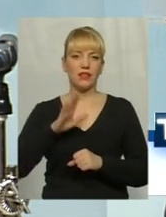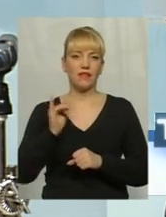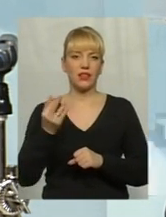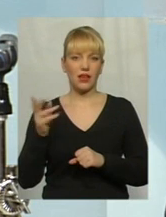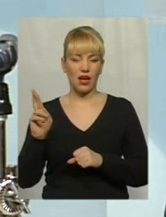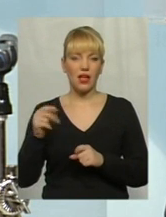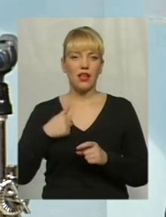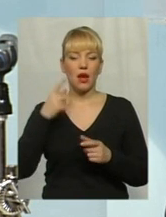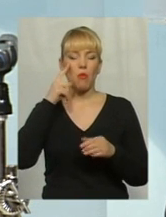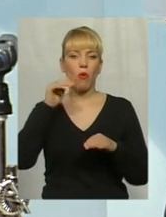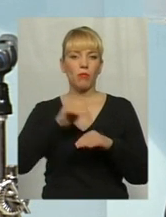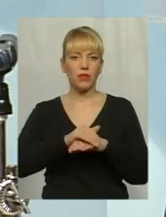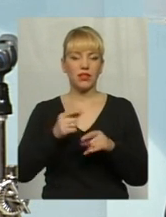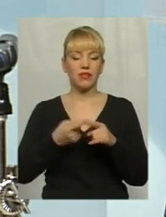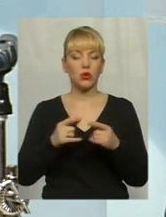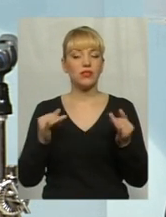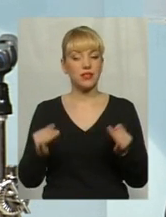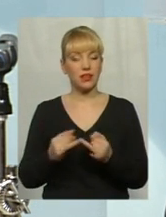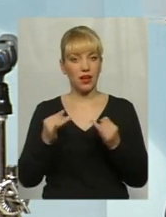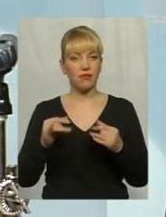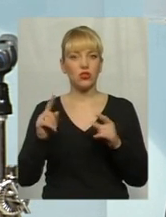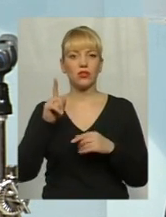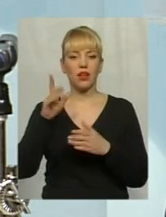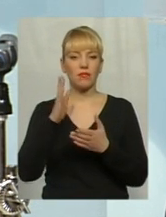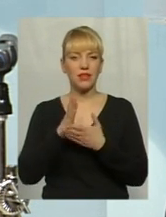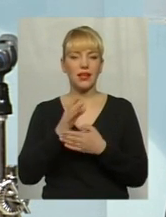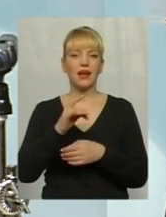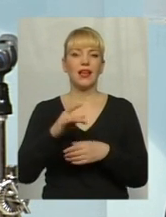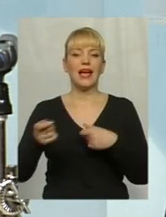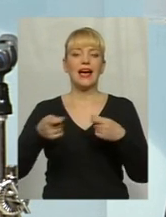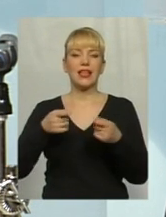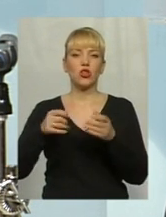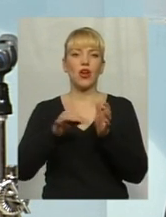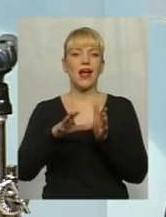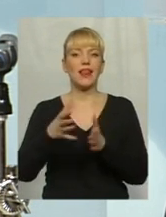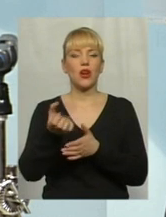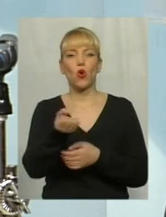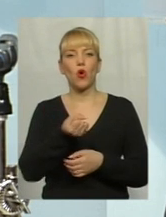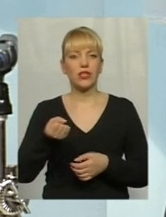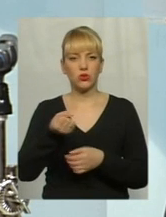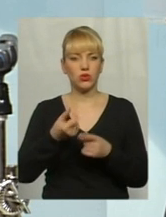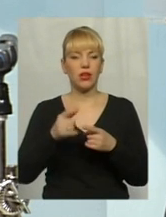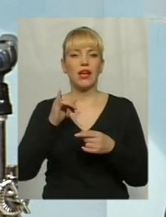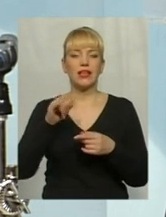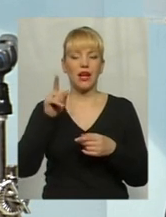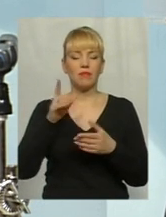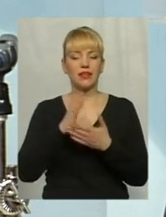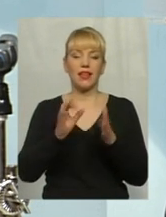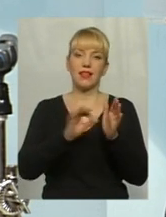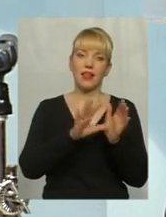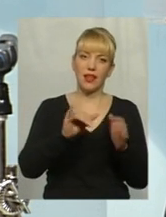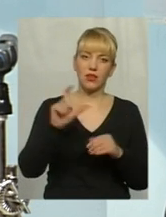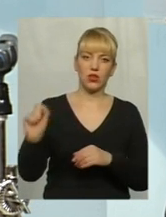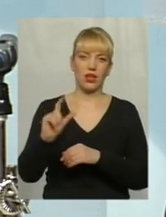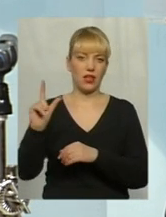там помітив таку цікаву річ, що там є ринок енергоресурсів, як електрики, так і газу.